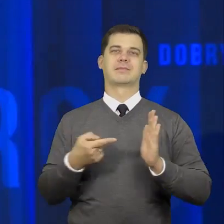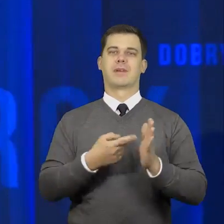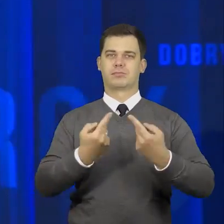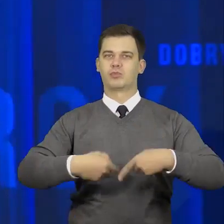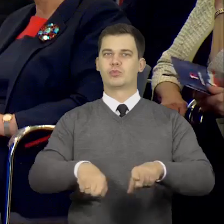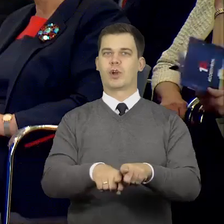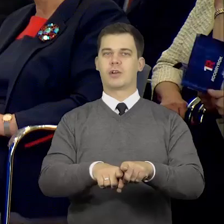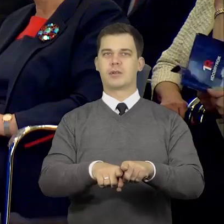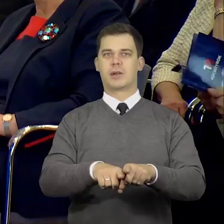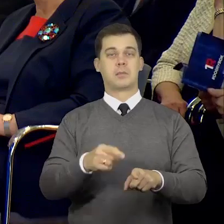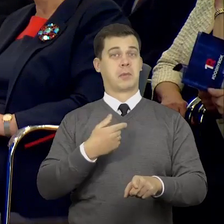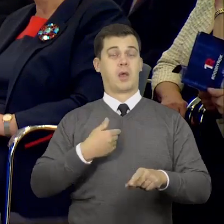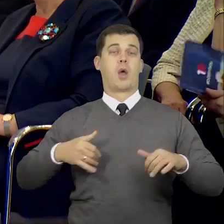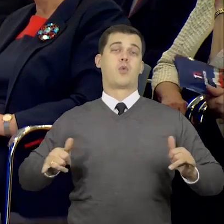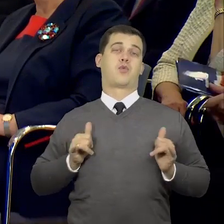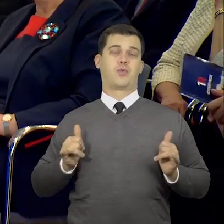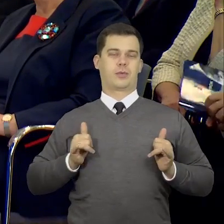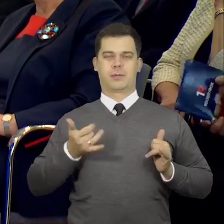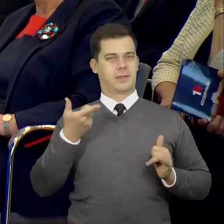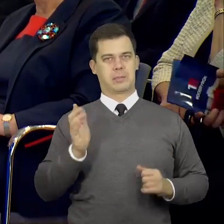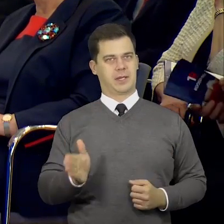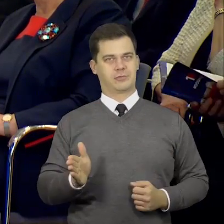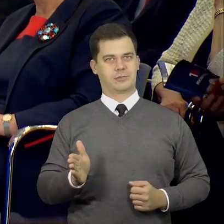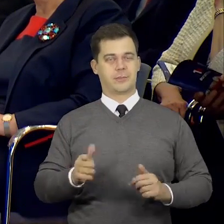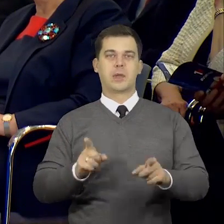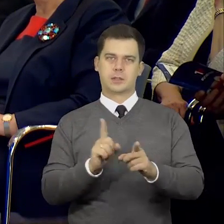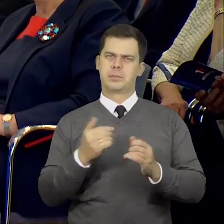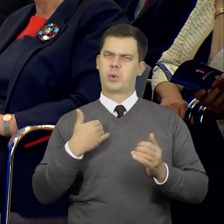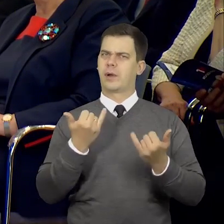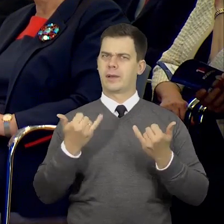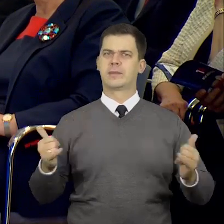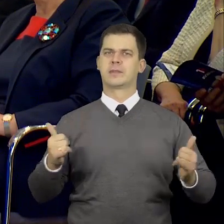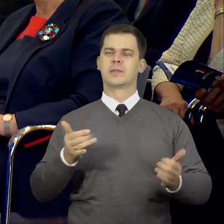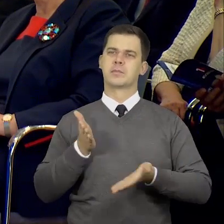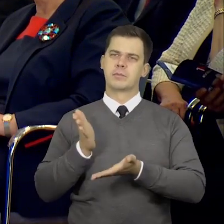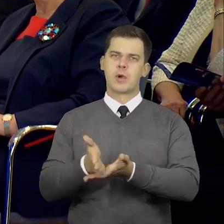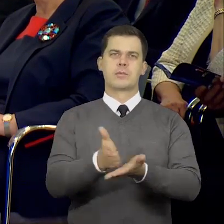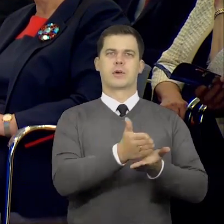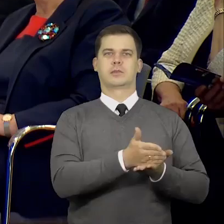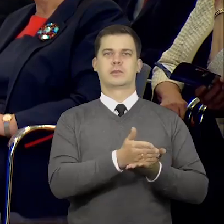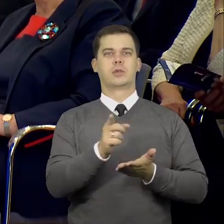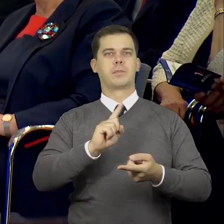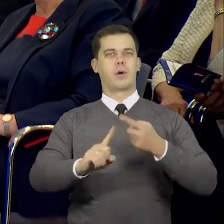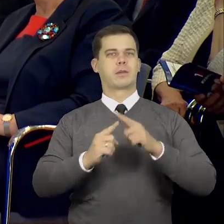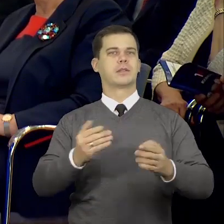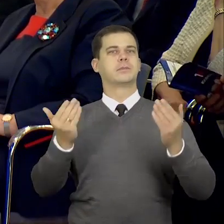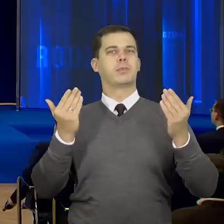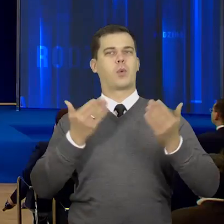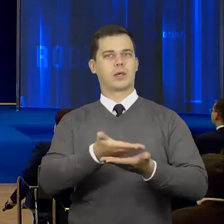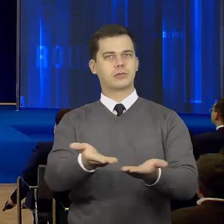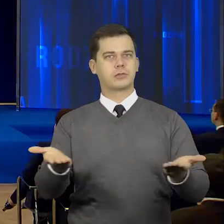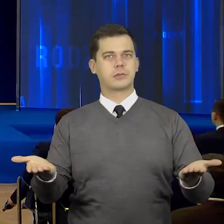priorytetów. Nie spoczywamy na laurach. Podjęliśmy również inne działania w obszarze polityki